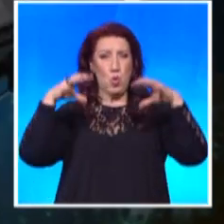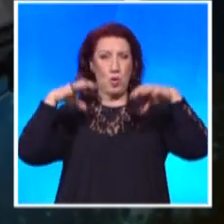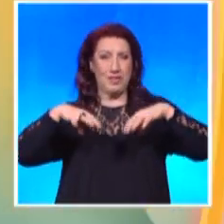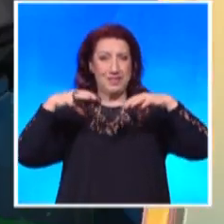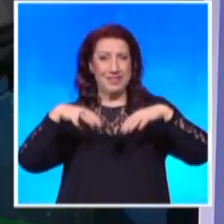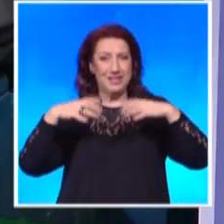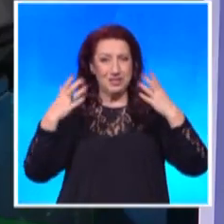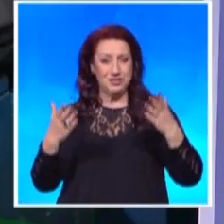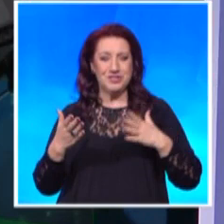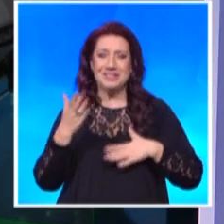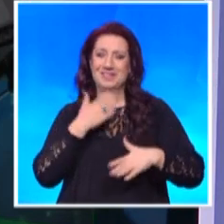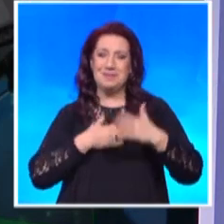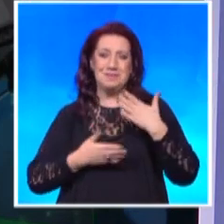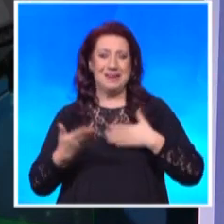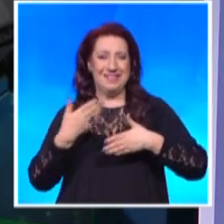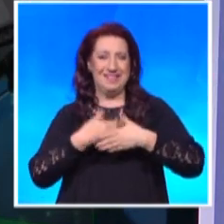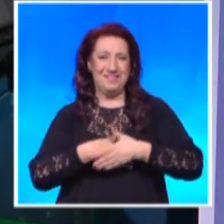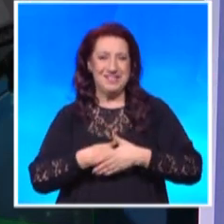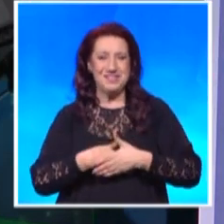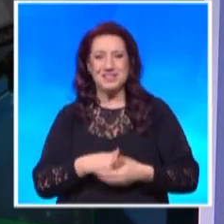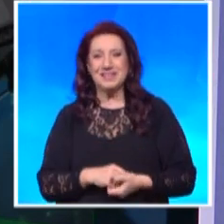Пожелавам ви приятна вечер с БиТВ.